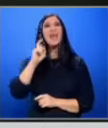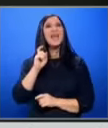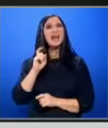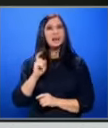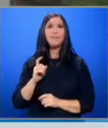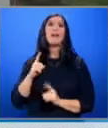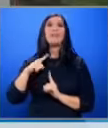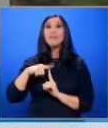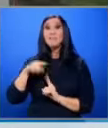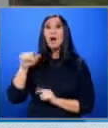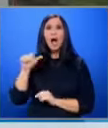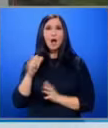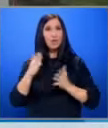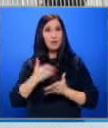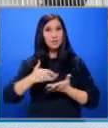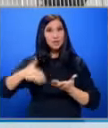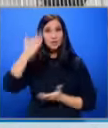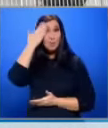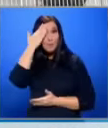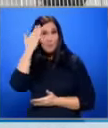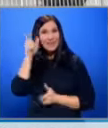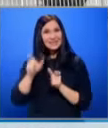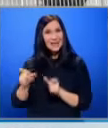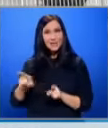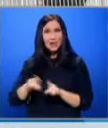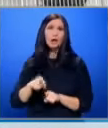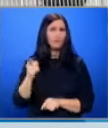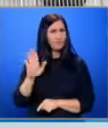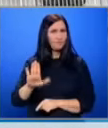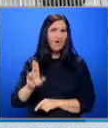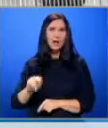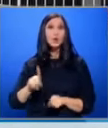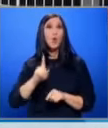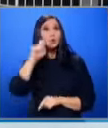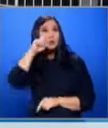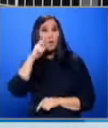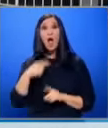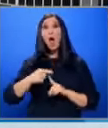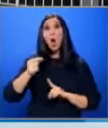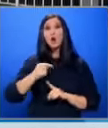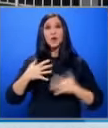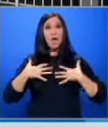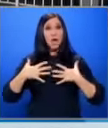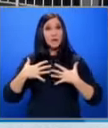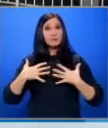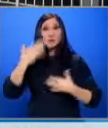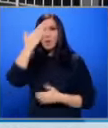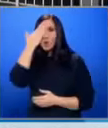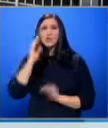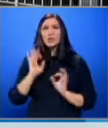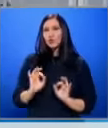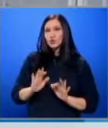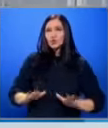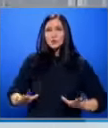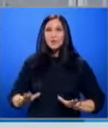Голяма част от пациентите Както и вие казахте Които се оплакват от остри респираторни заболявания Са именно деца